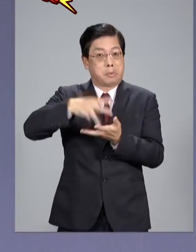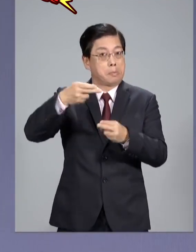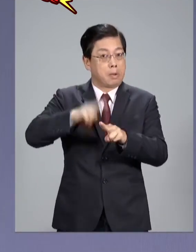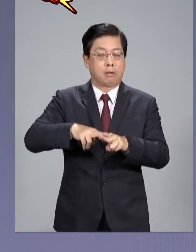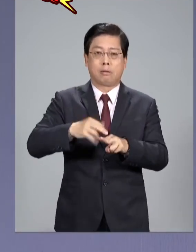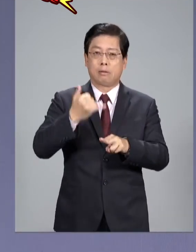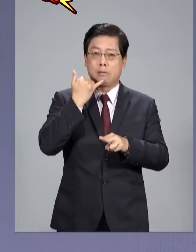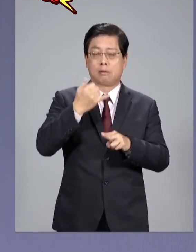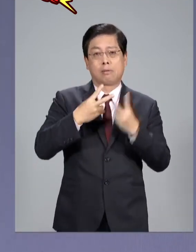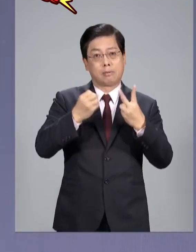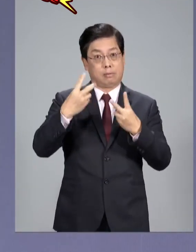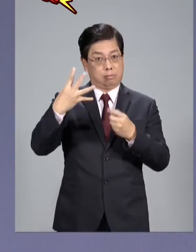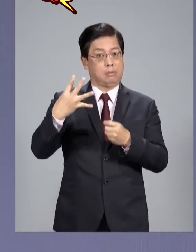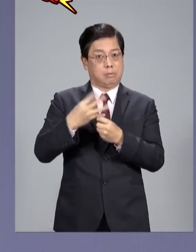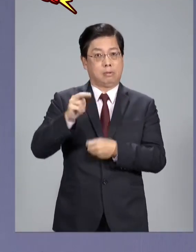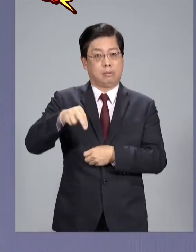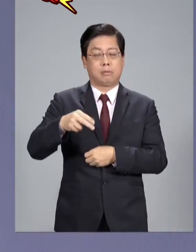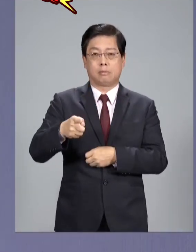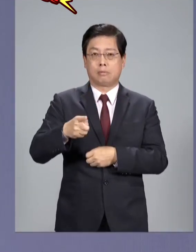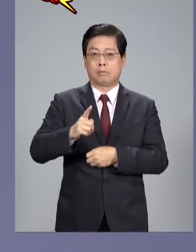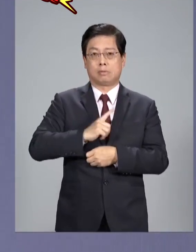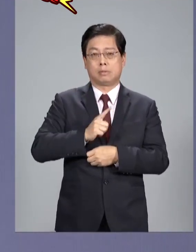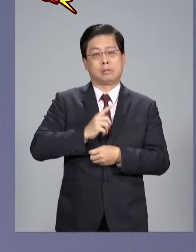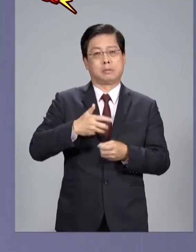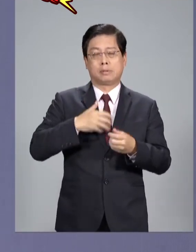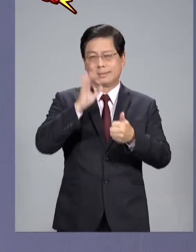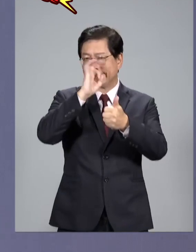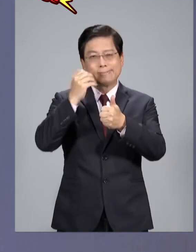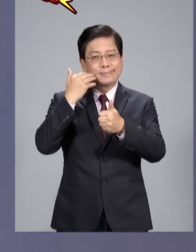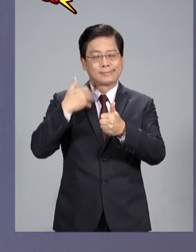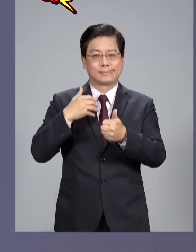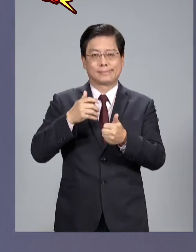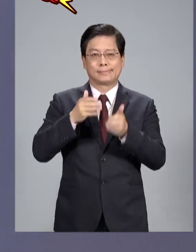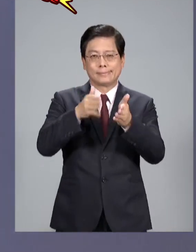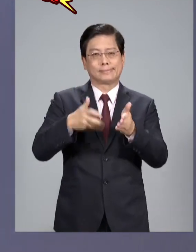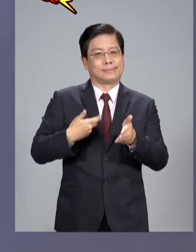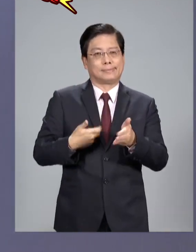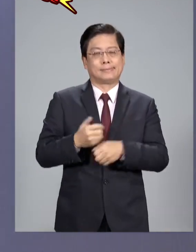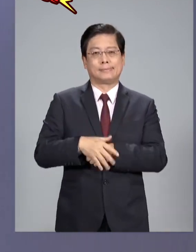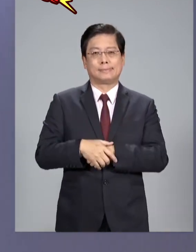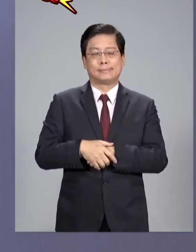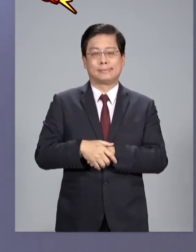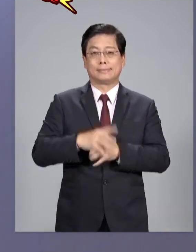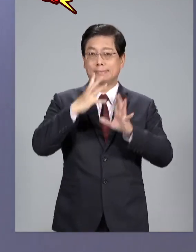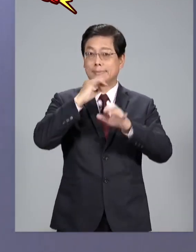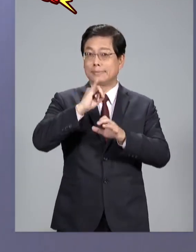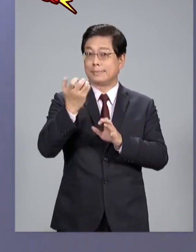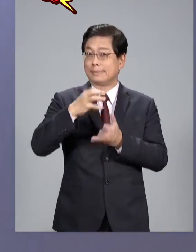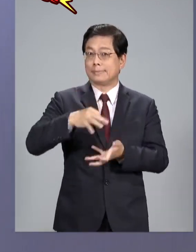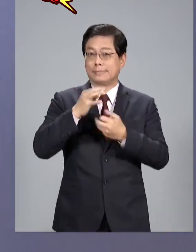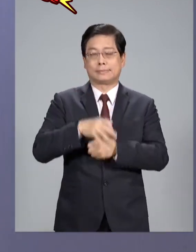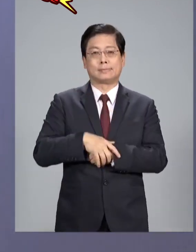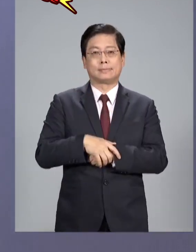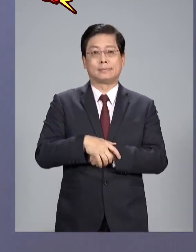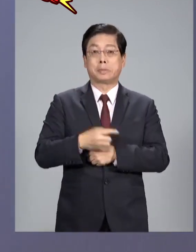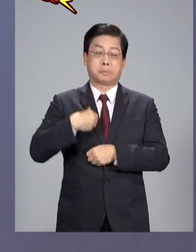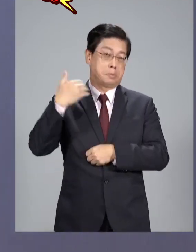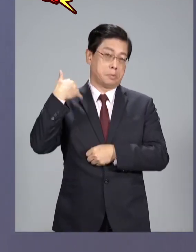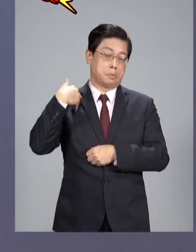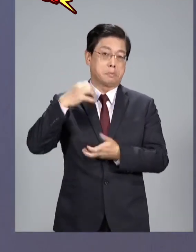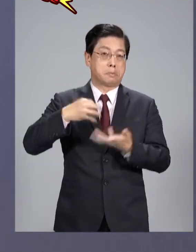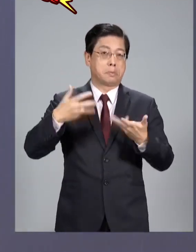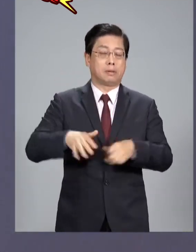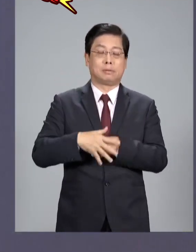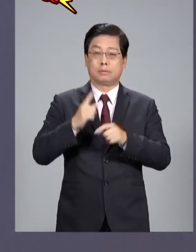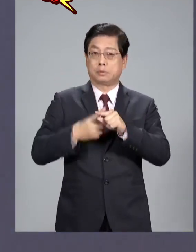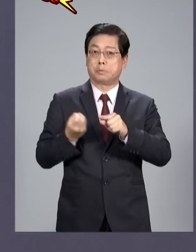訂個2024非核家園要算帳都不知道找誰算好那麼蕭女士剛剛有講她說我以前就講